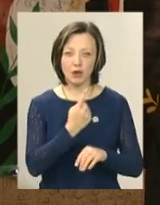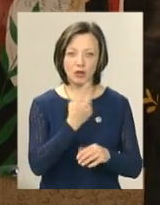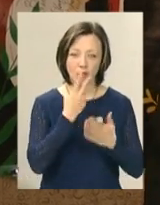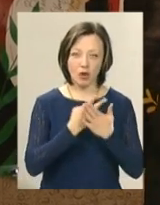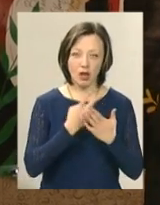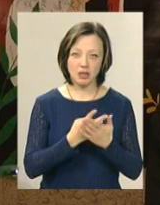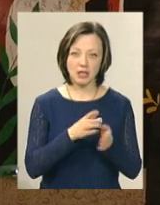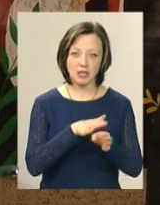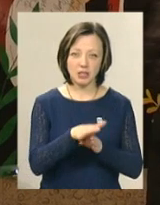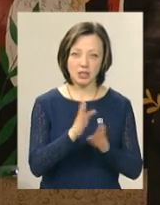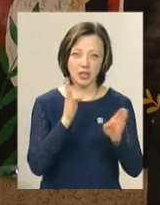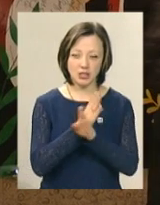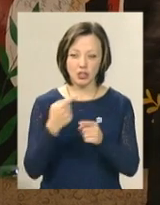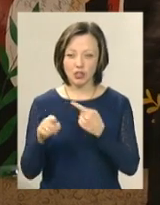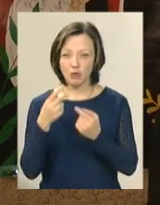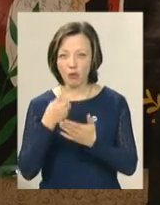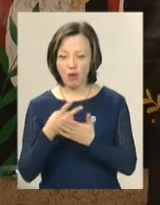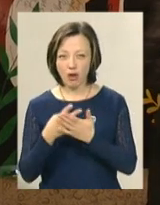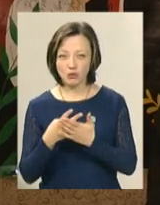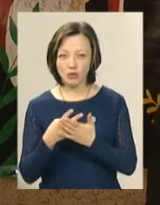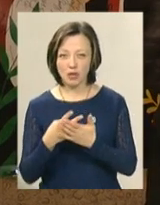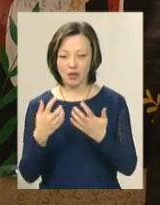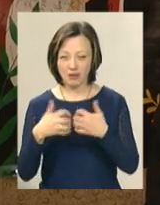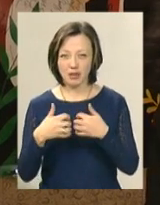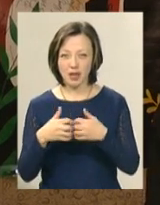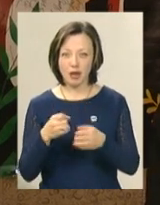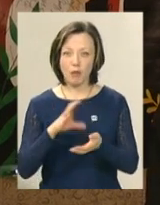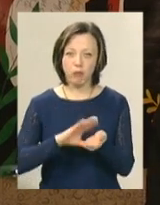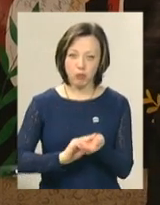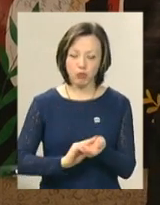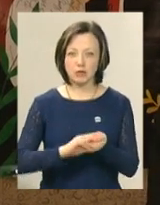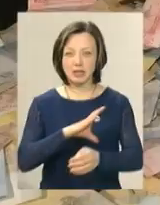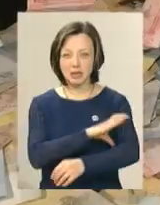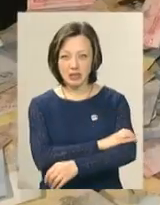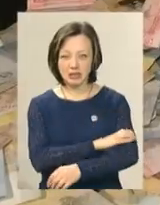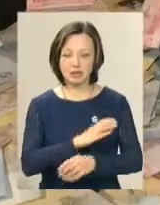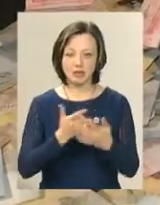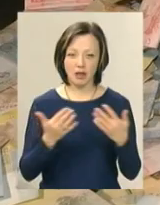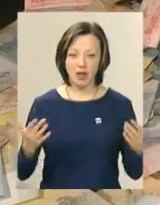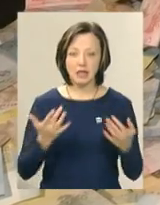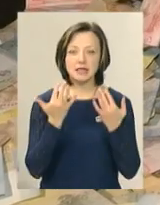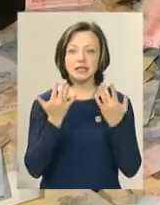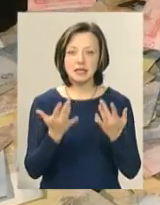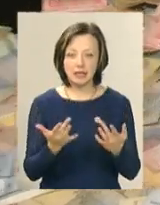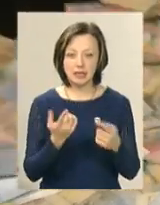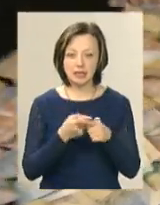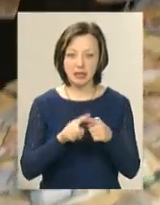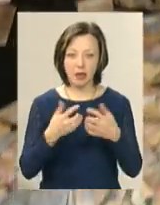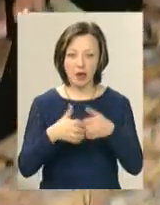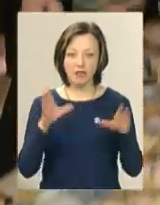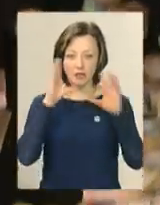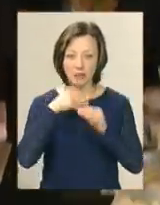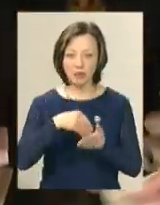показує тільки насичення кисню, інший показує і пульс, і тиск вимірює. Скільки саме пульсоксиметрів вдасться